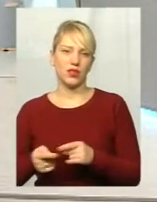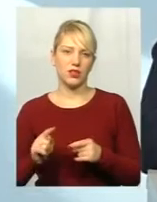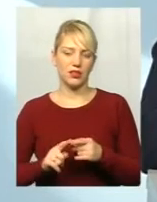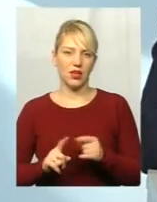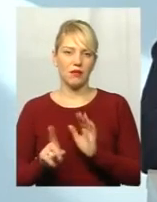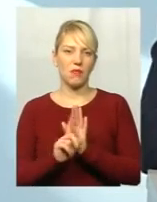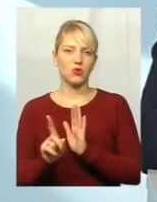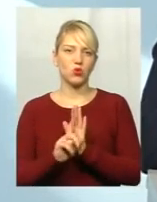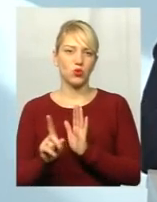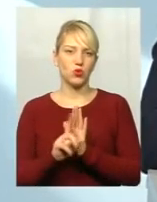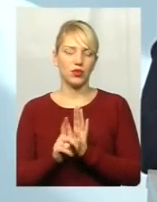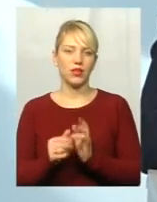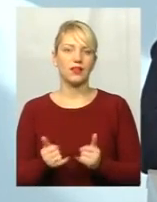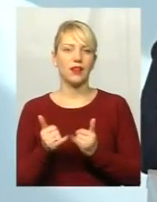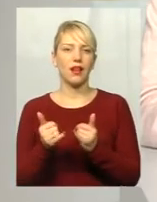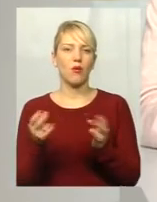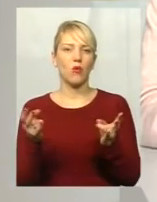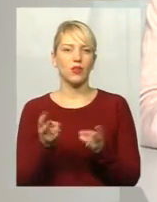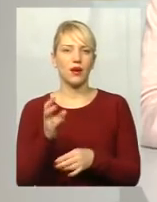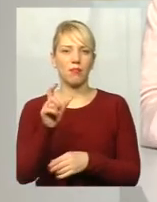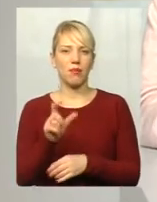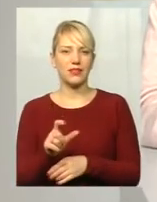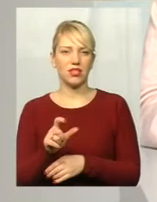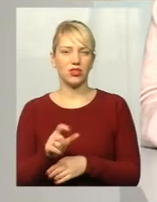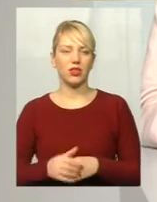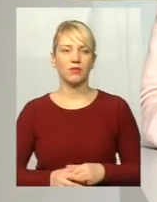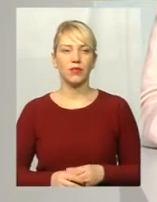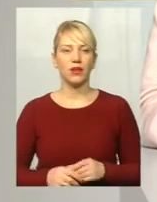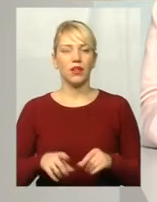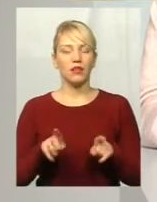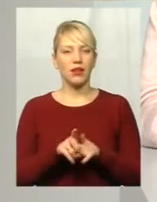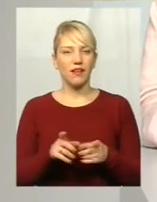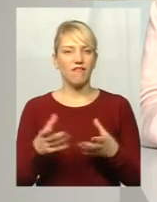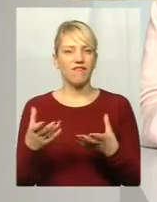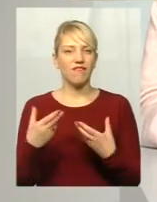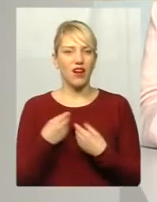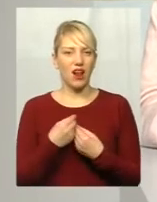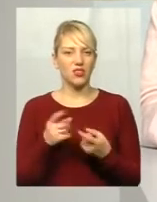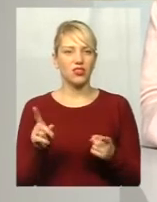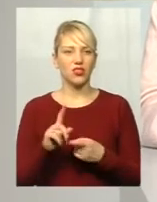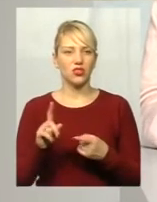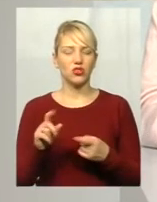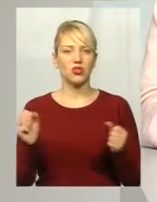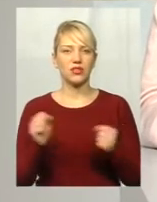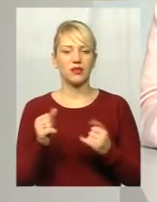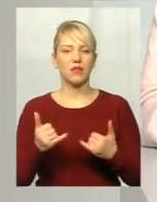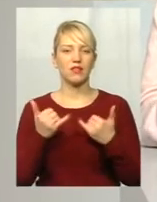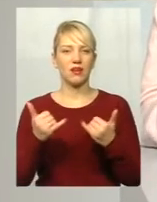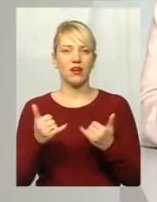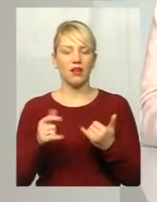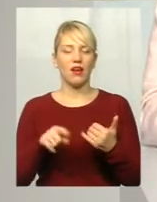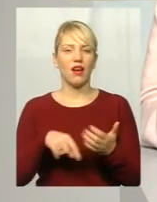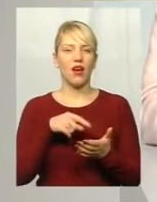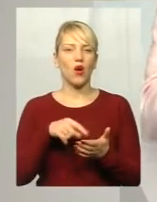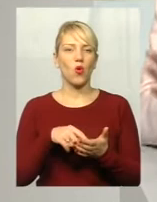задоволення потреб пасажира. Ну, просто склалася таке враження, знаєте, і так жартую, що там зима для комунальників приходить несподівано, там